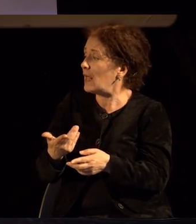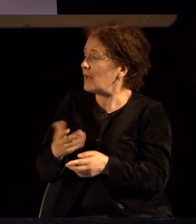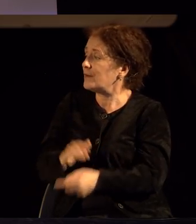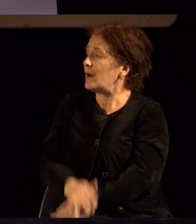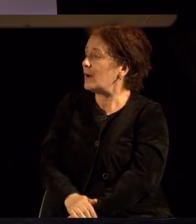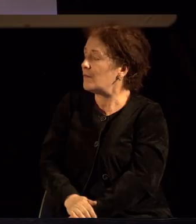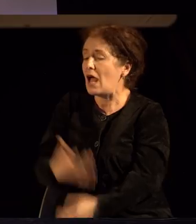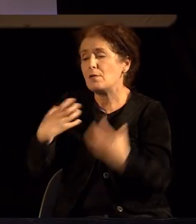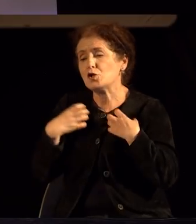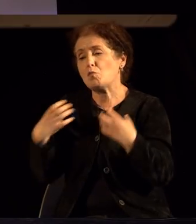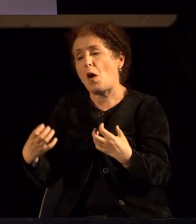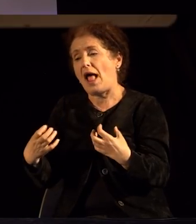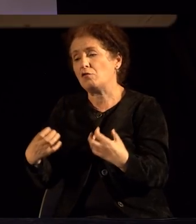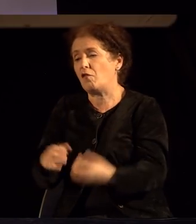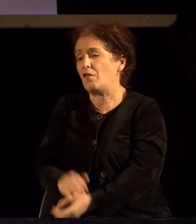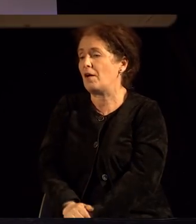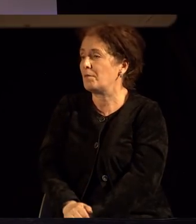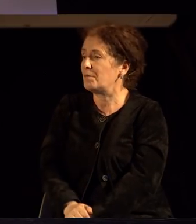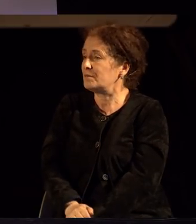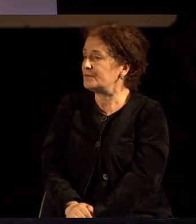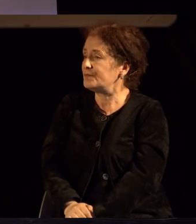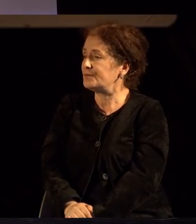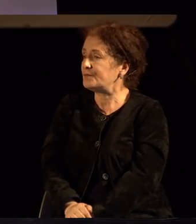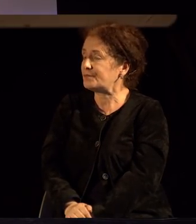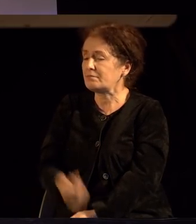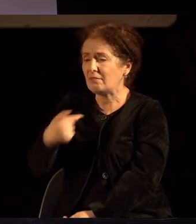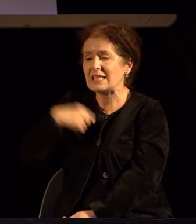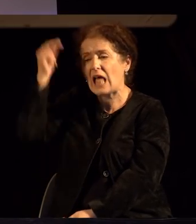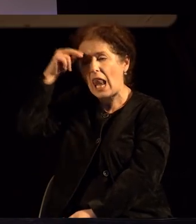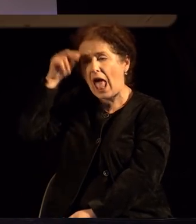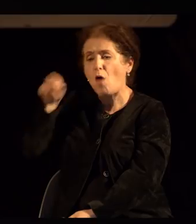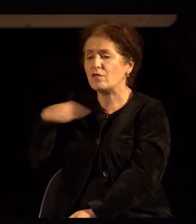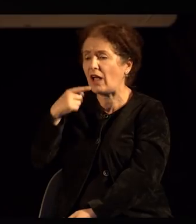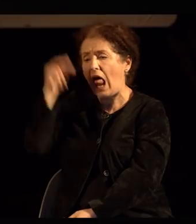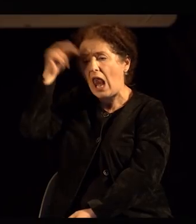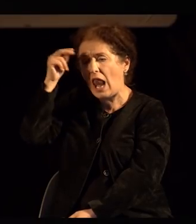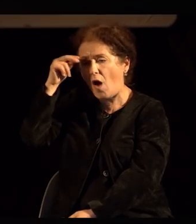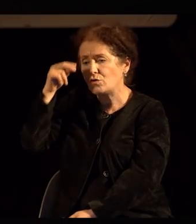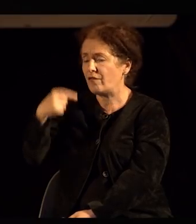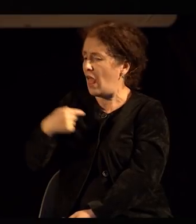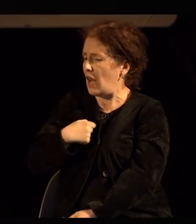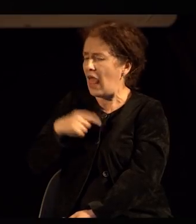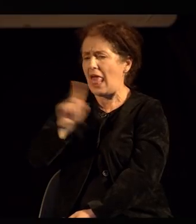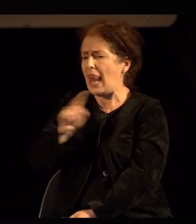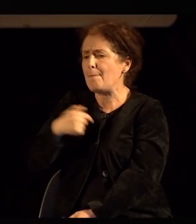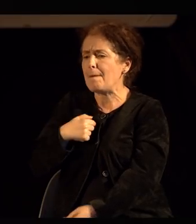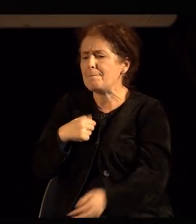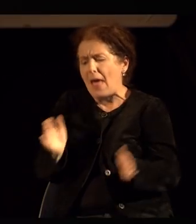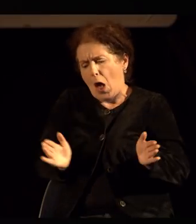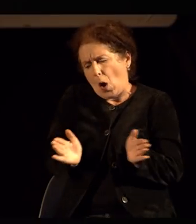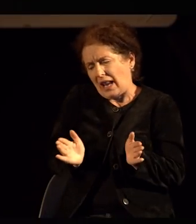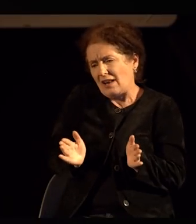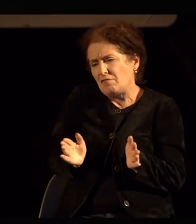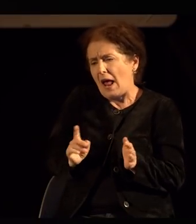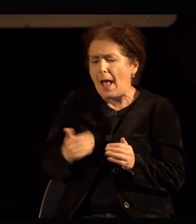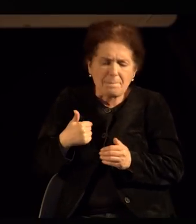сбогатувам. Затоа што научив, дека, не, јас не имам ограничување, не,